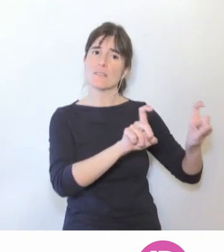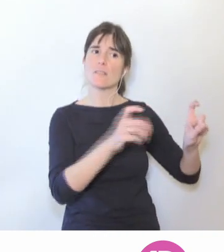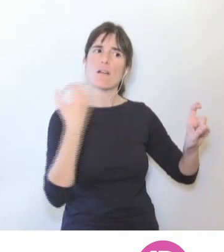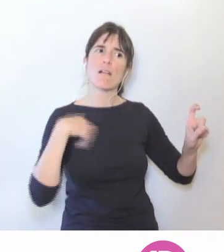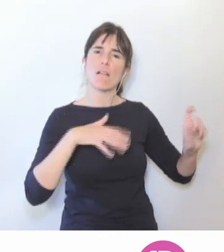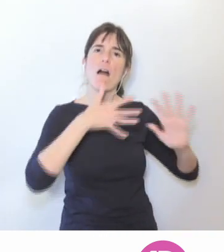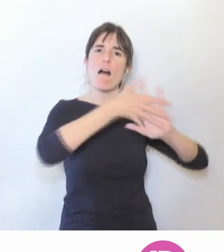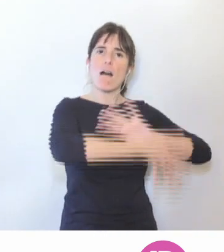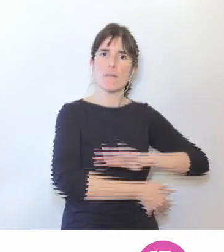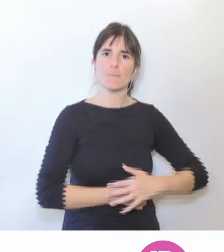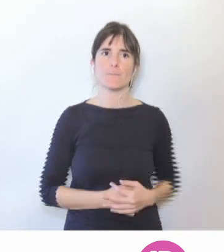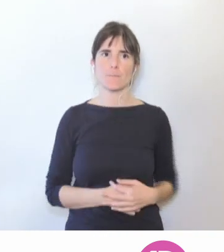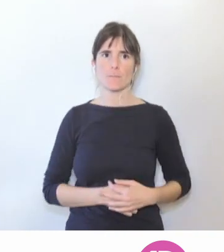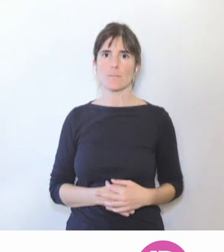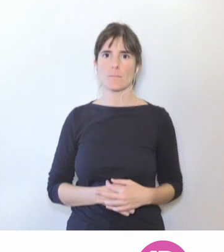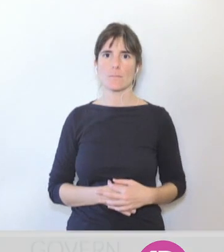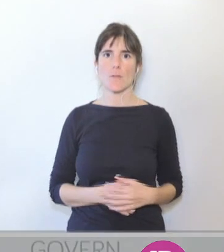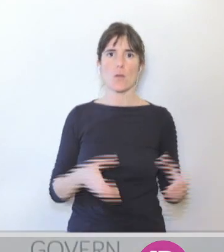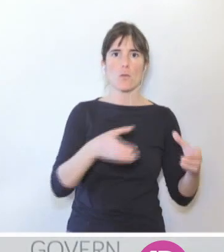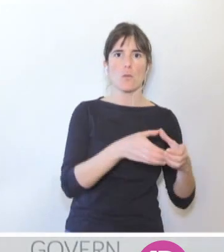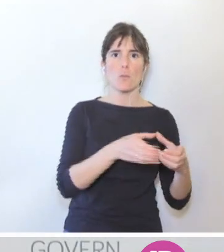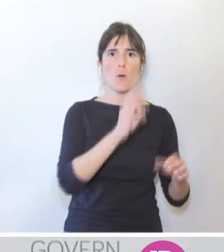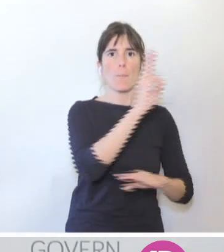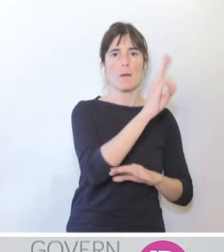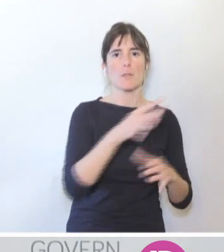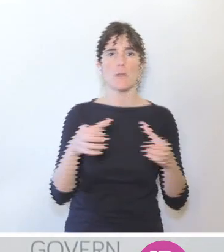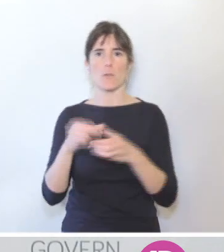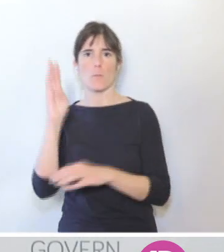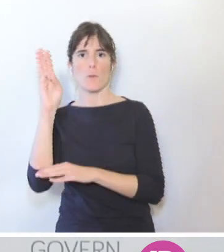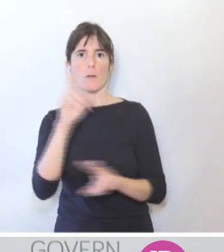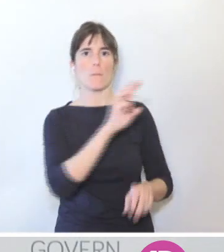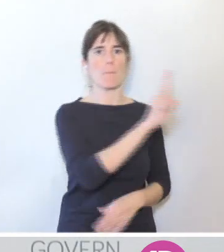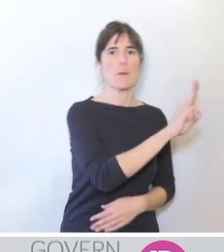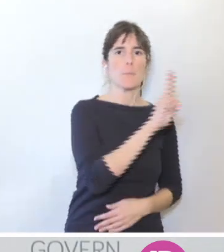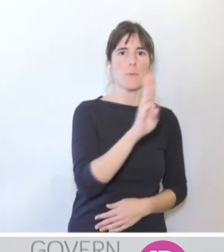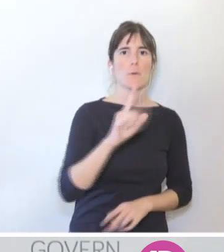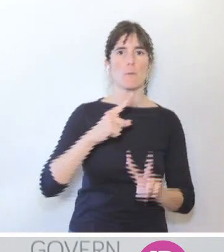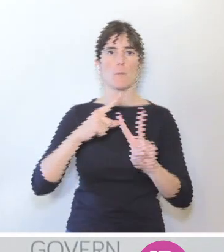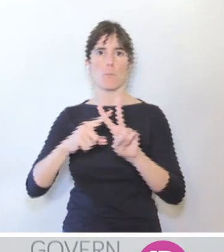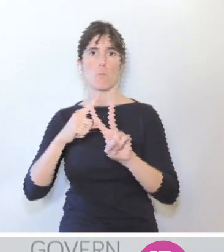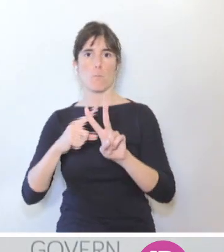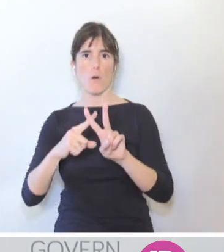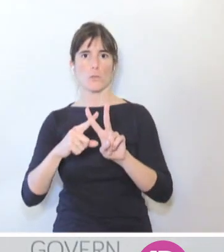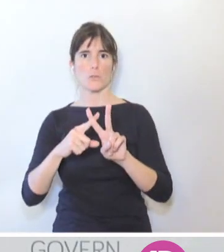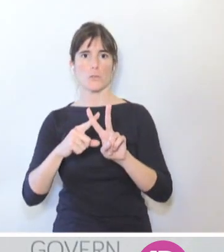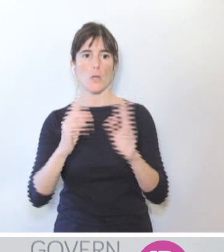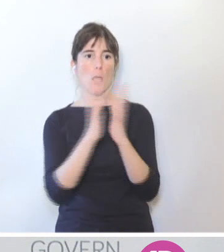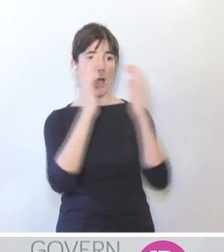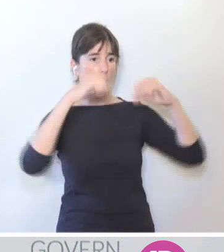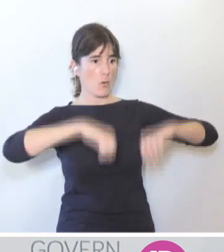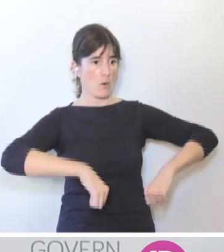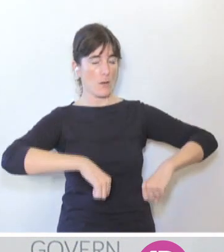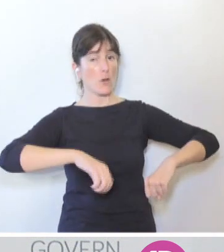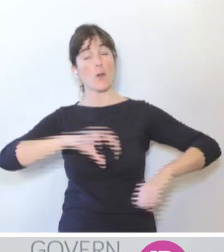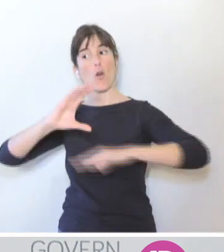'acorden a la que ha arribat entre dos grups parlamentaris, el Partit Popular i Vox, l'ha explicat el conseller Vera. Jo crec que